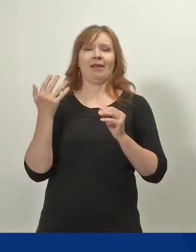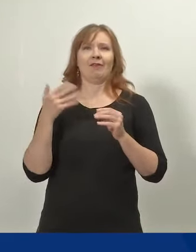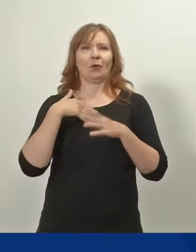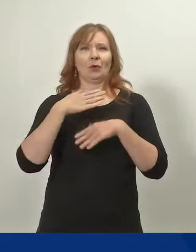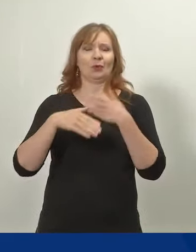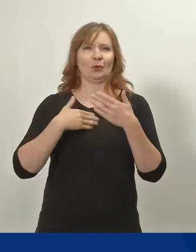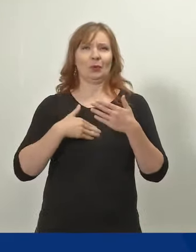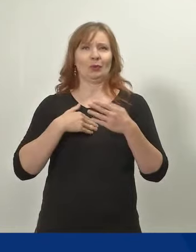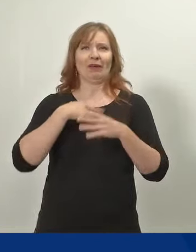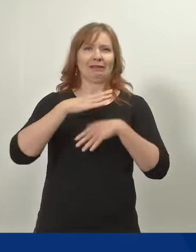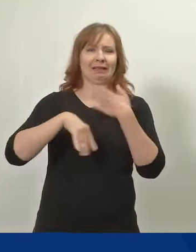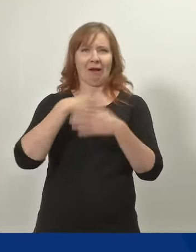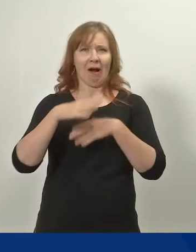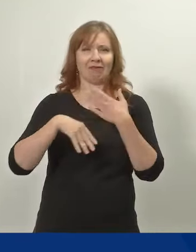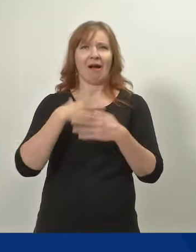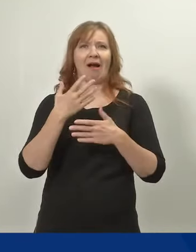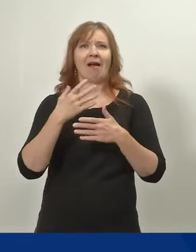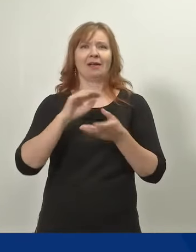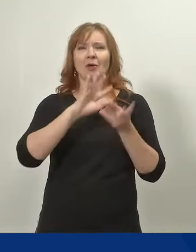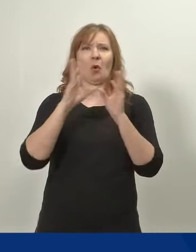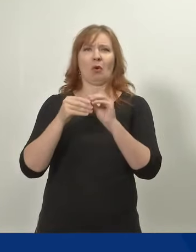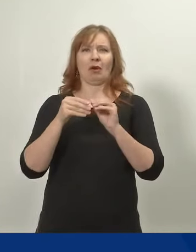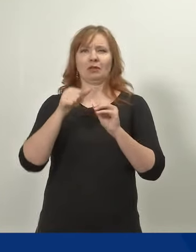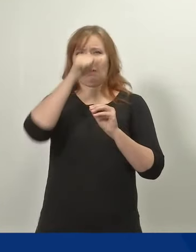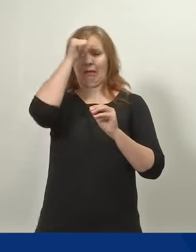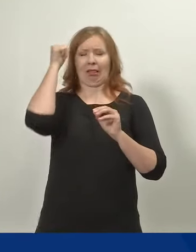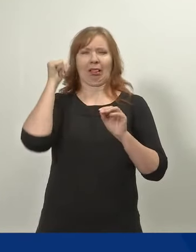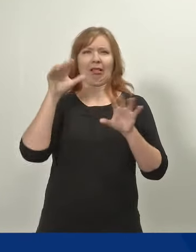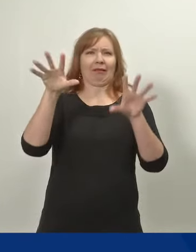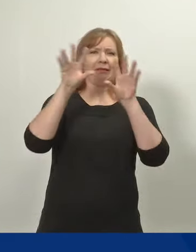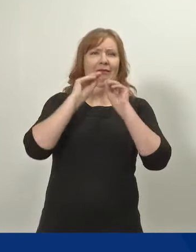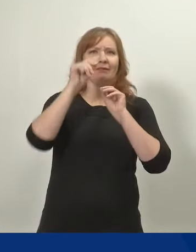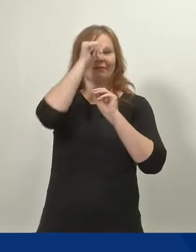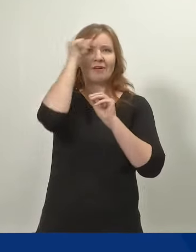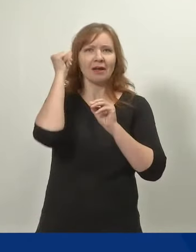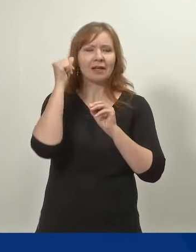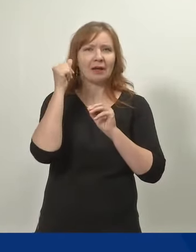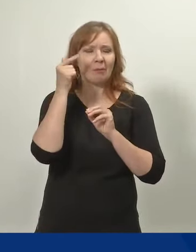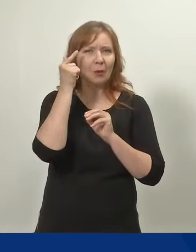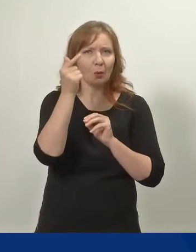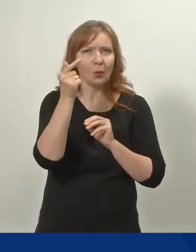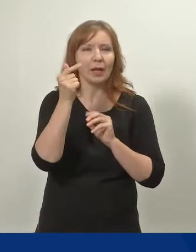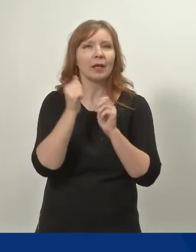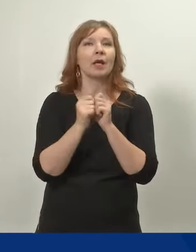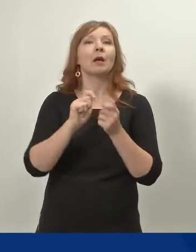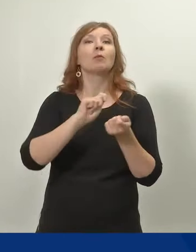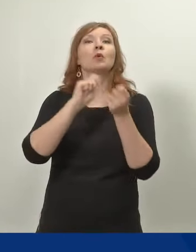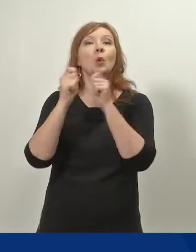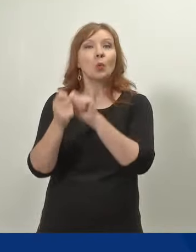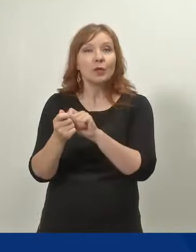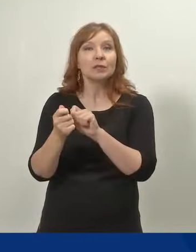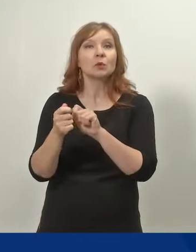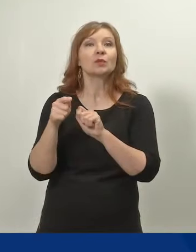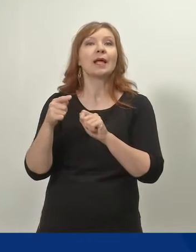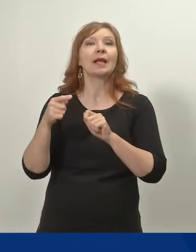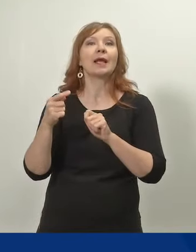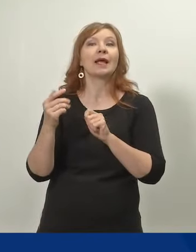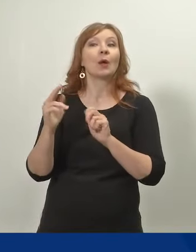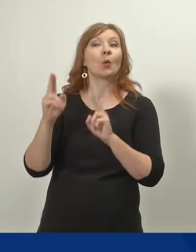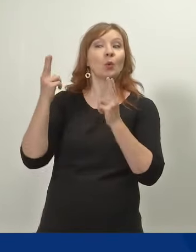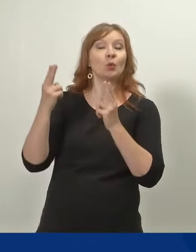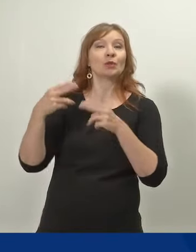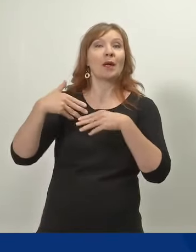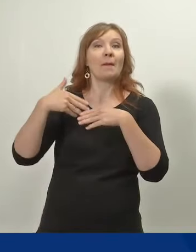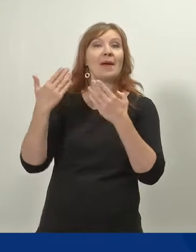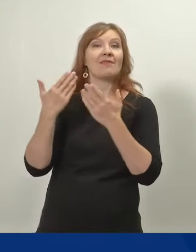sekaavilta ja kokonaisuusvaikeasti hahmottuvalta. Ehkäpä uudistuksen tuleva päiväraha-malli on helpoin